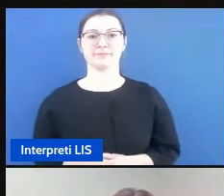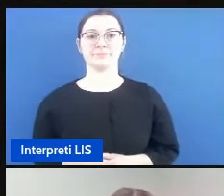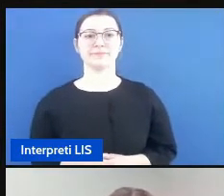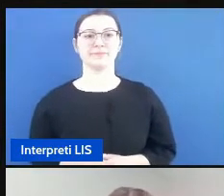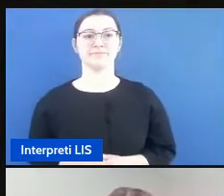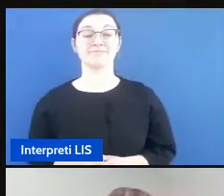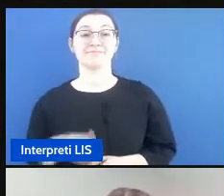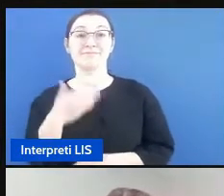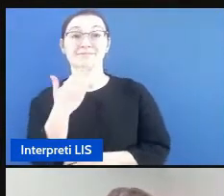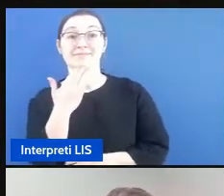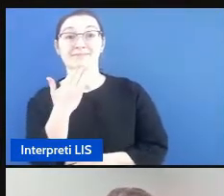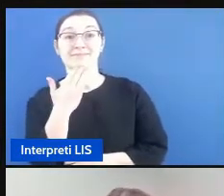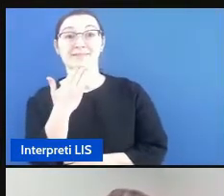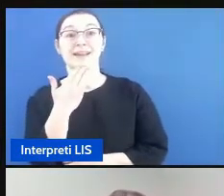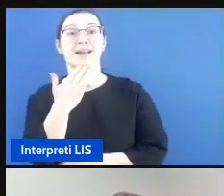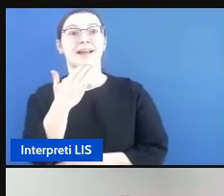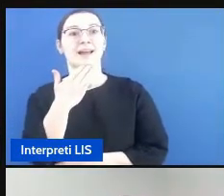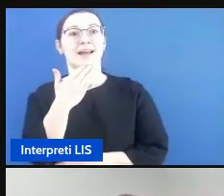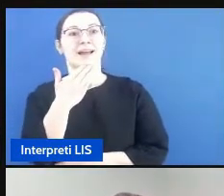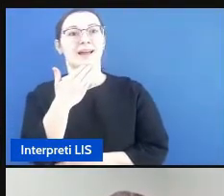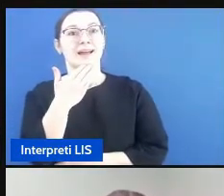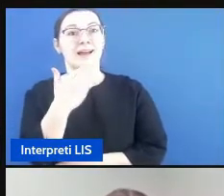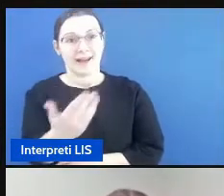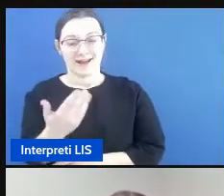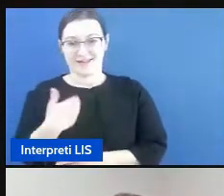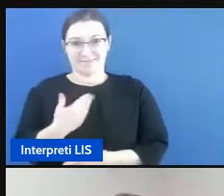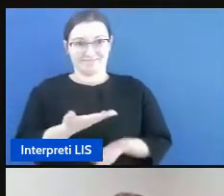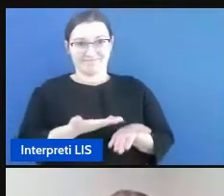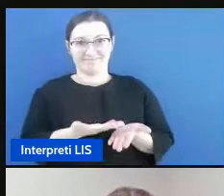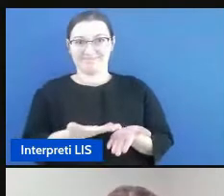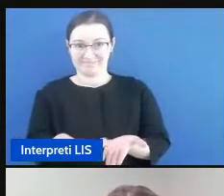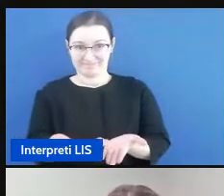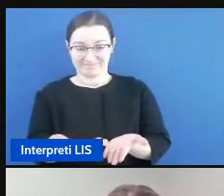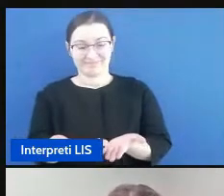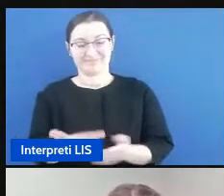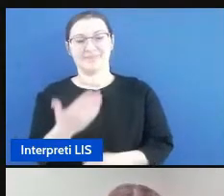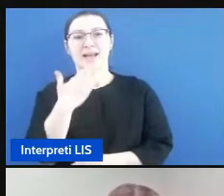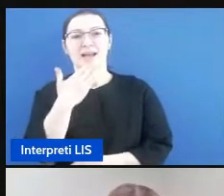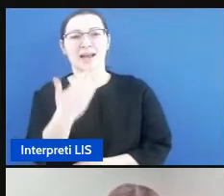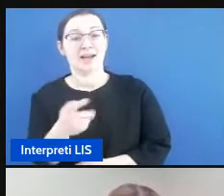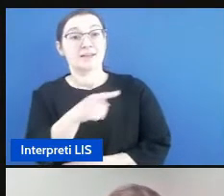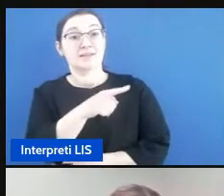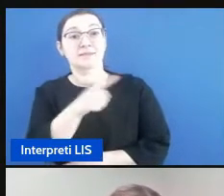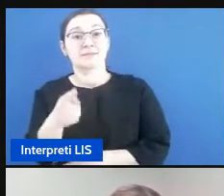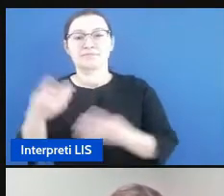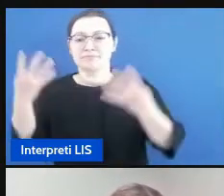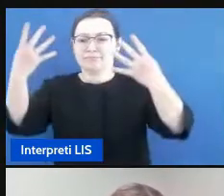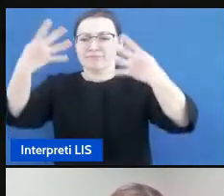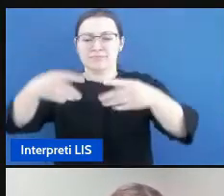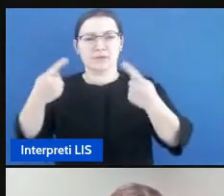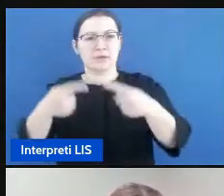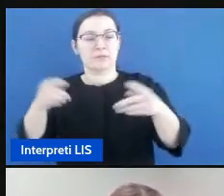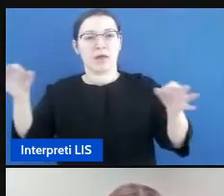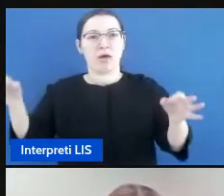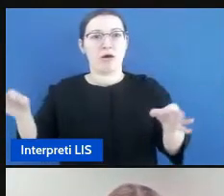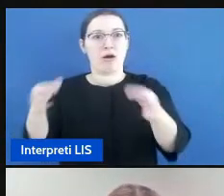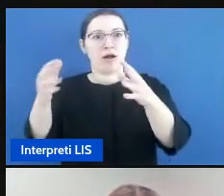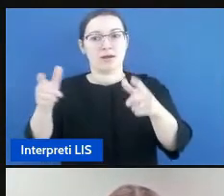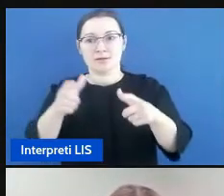grazie per l'introduzione e per aver organizzato questo evento